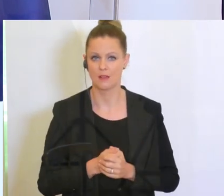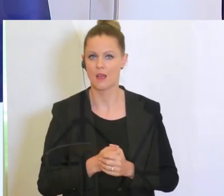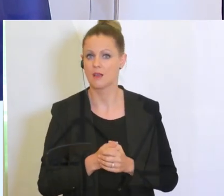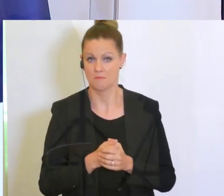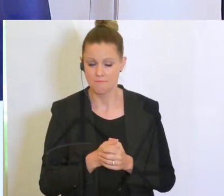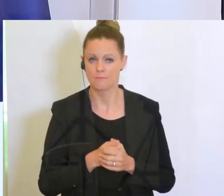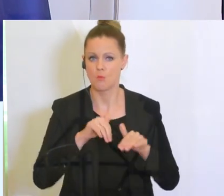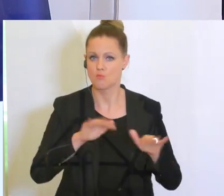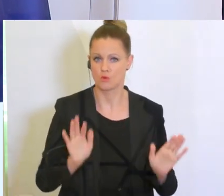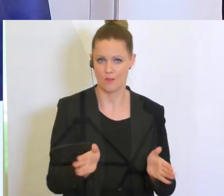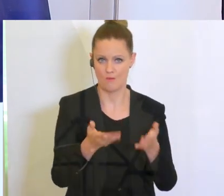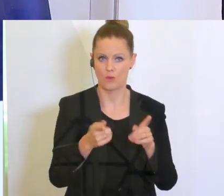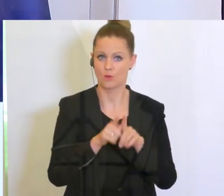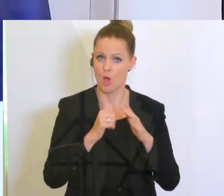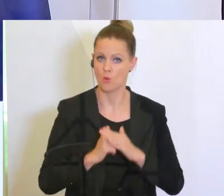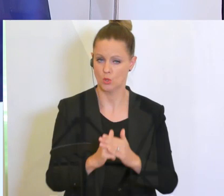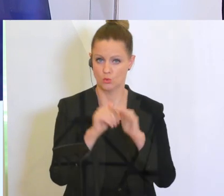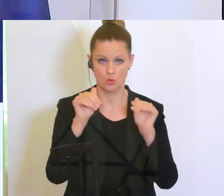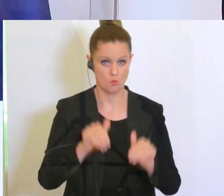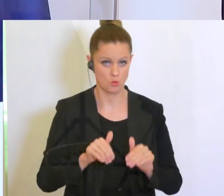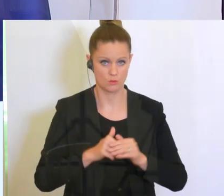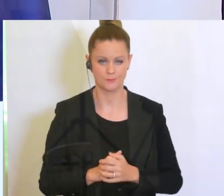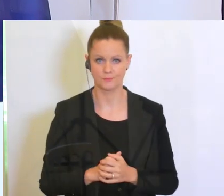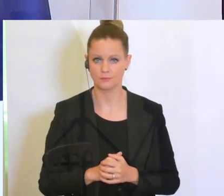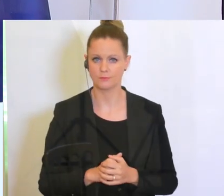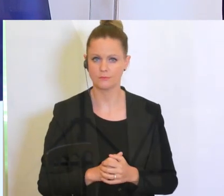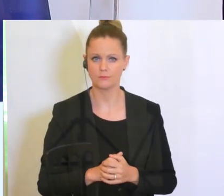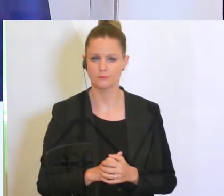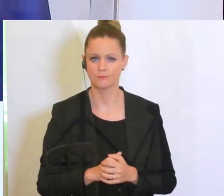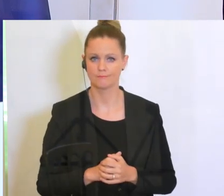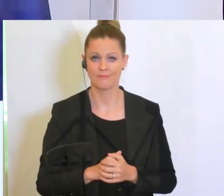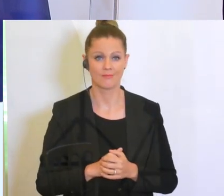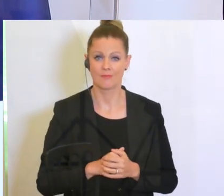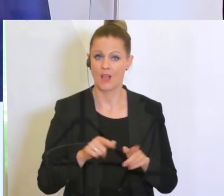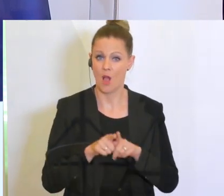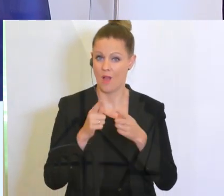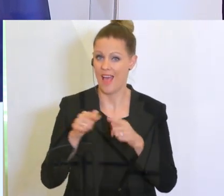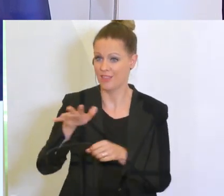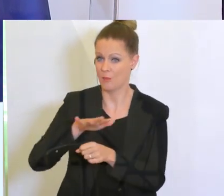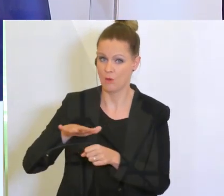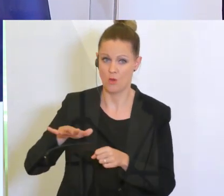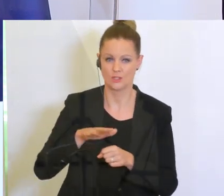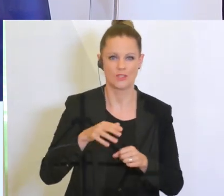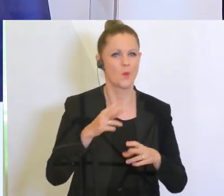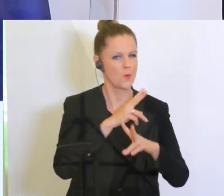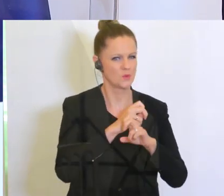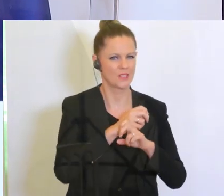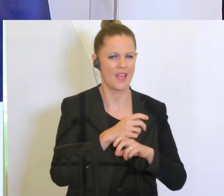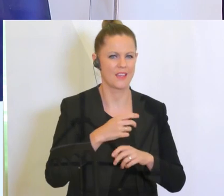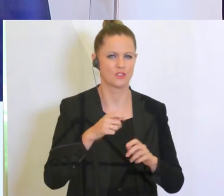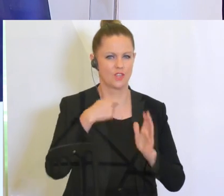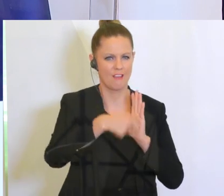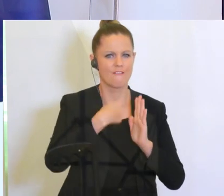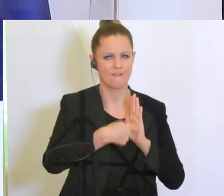Das gilt es zu fördern und entsprechend zu unterstützen. Wie alle anderen Branchen wurde auch die österreichische Filmwirtschaft von der